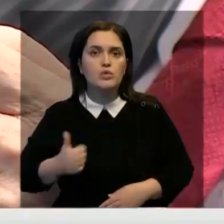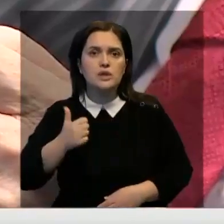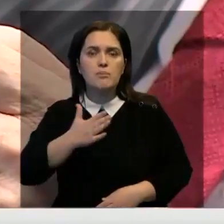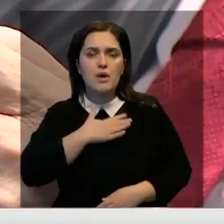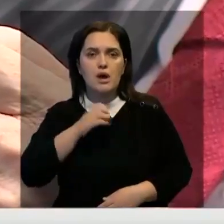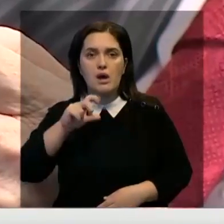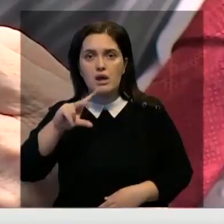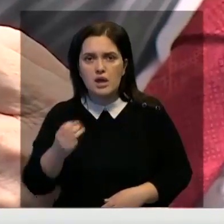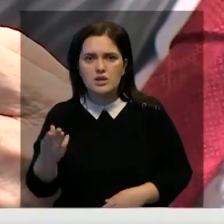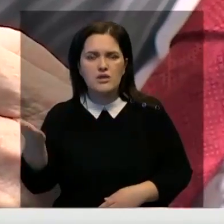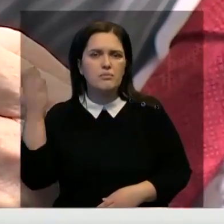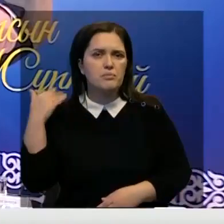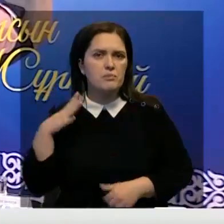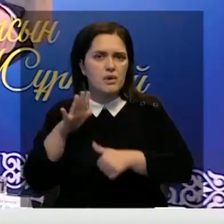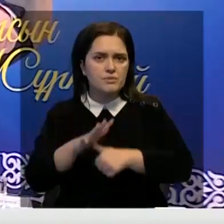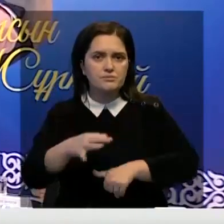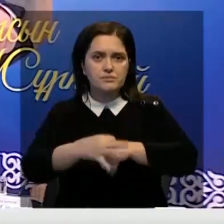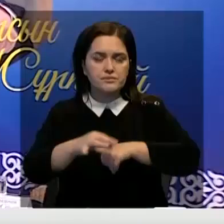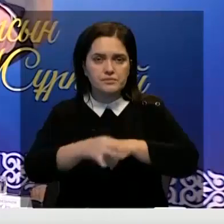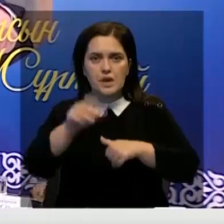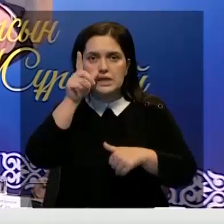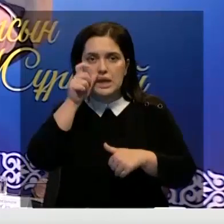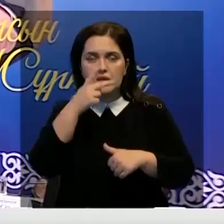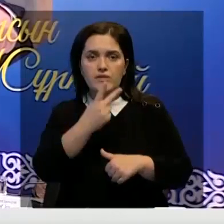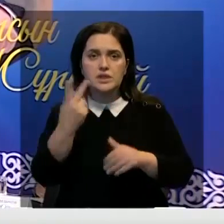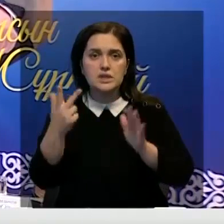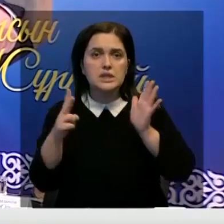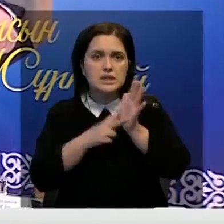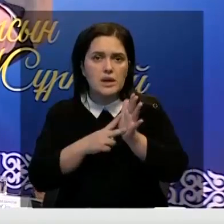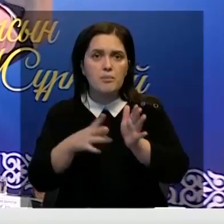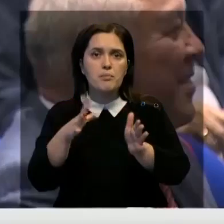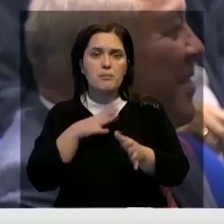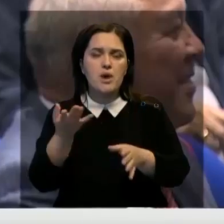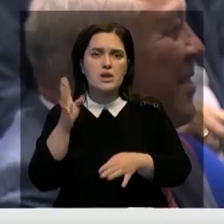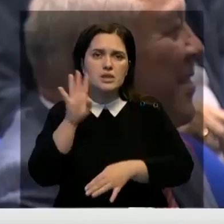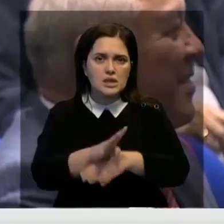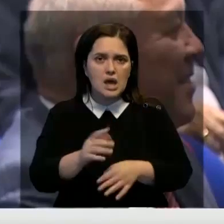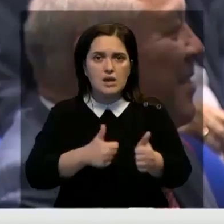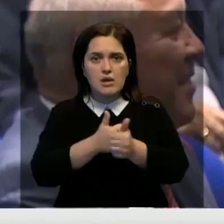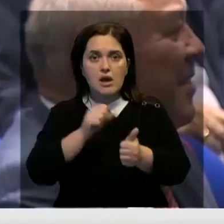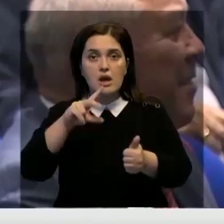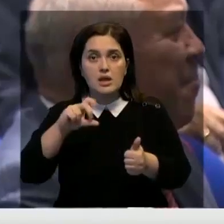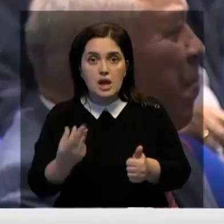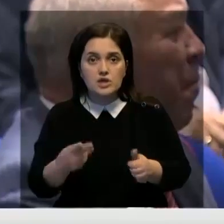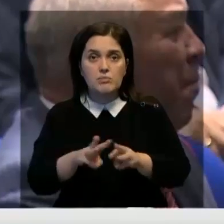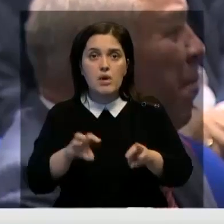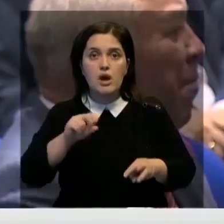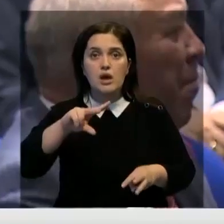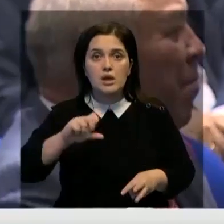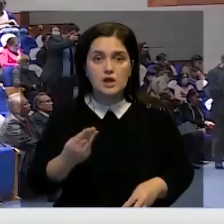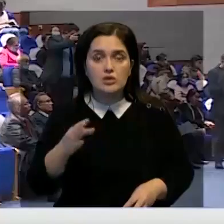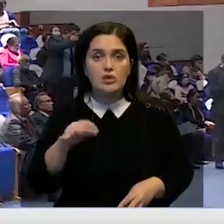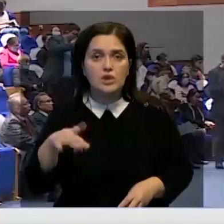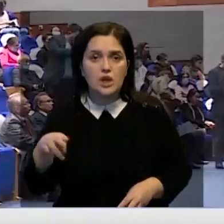Алаш» рассказывает о репрессиях 1922-1937 годов, преследованиях лидеров и членов партии Алаш и правительства Алаш-Орды, а также